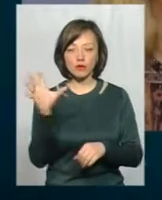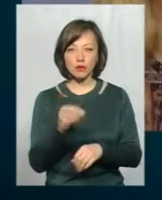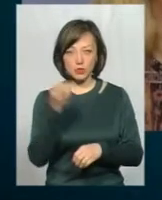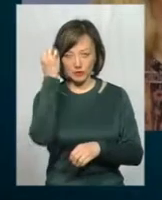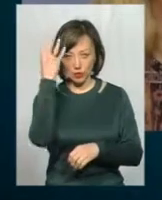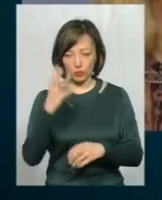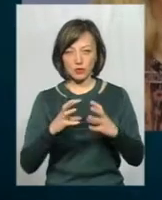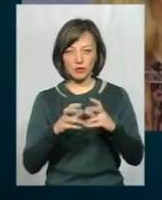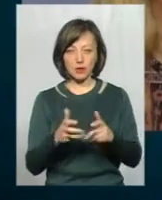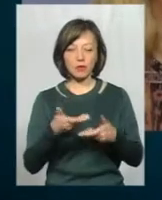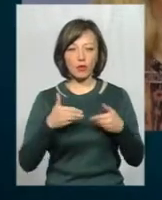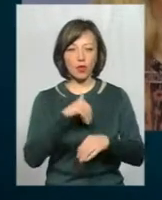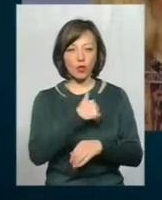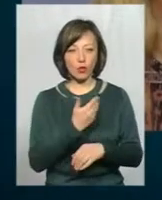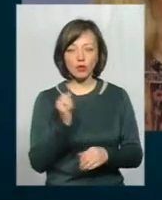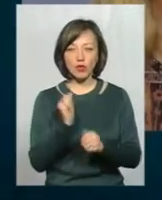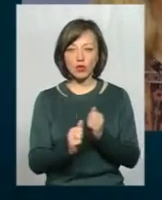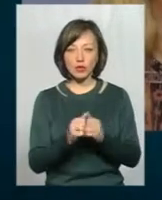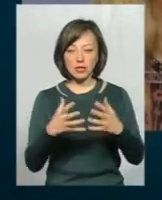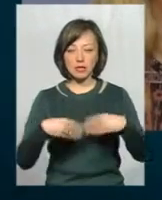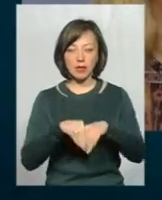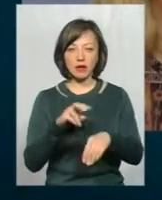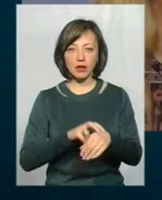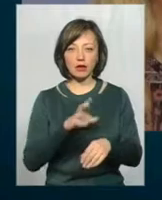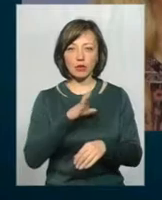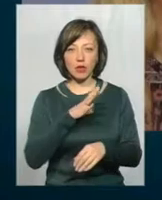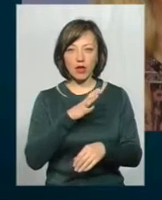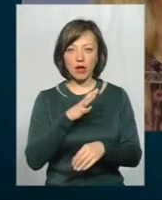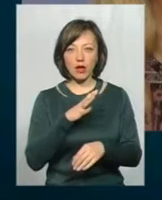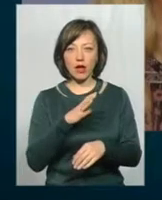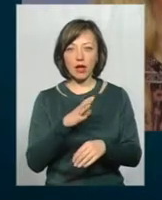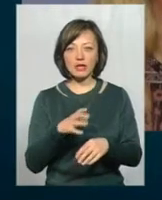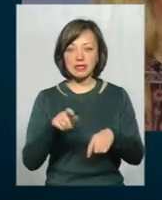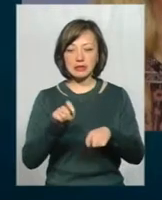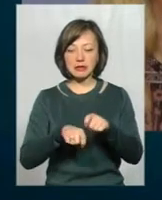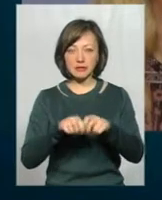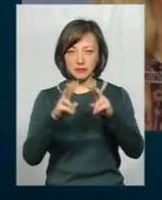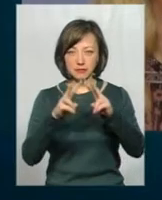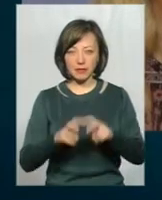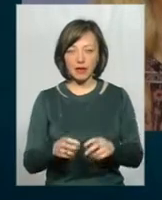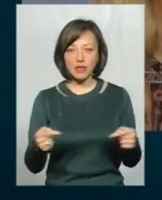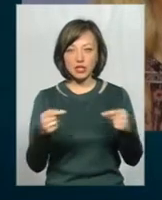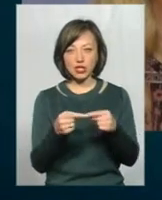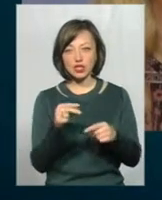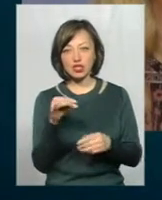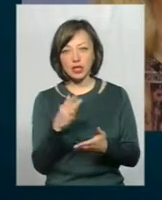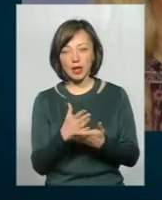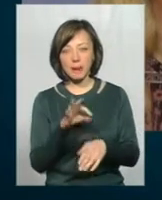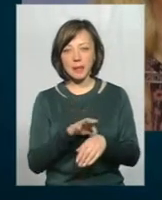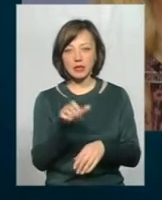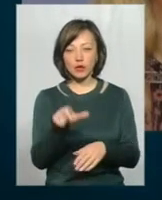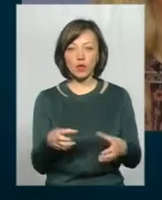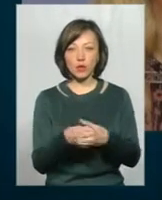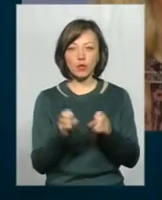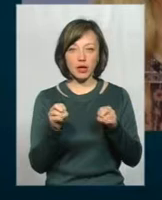цивілізованому світі. Ми хочемо, щоб у кожного сімейного лікаря була скринінг-анкета, з якою він визначатиме, чи є пацієнт у